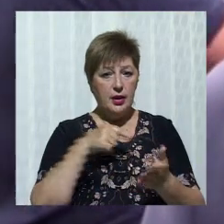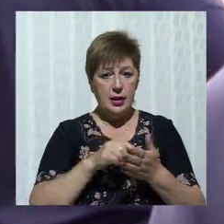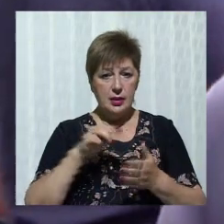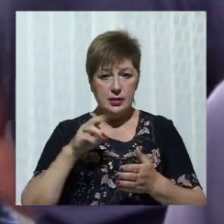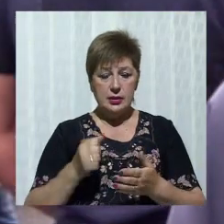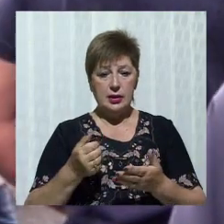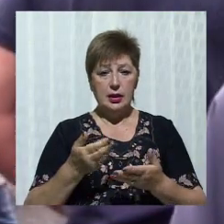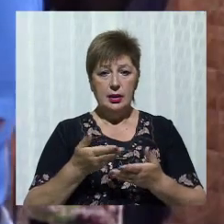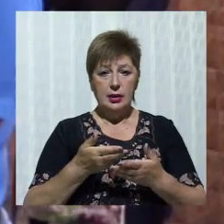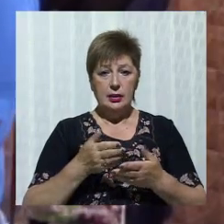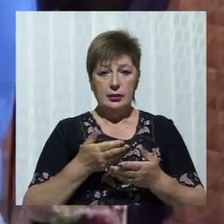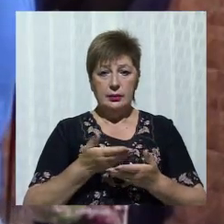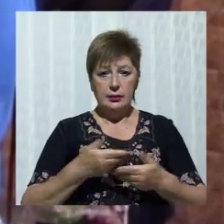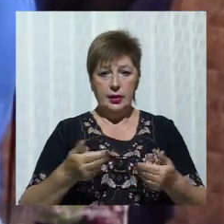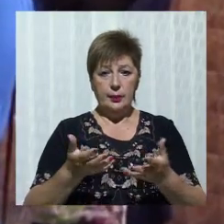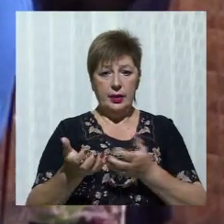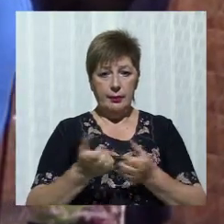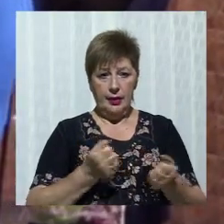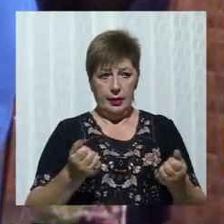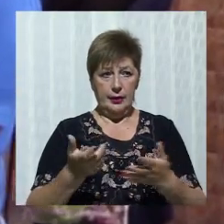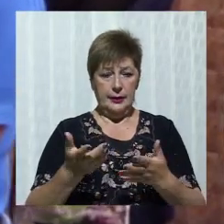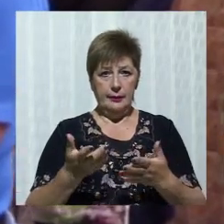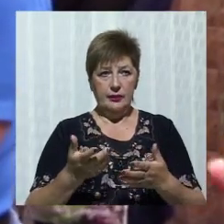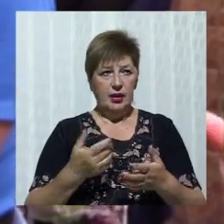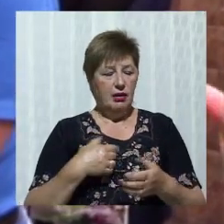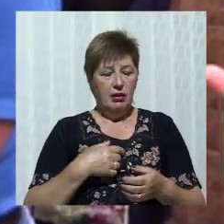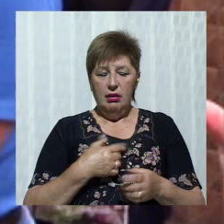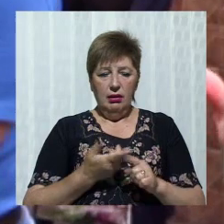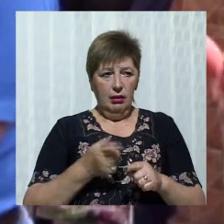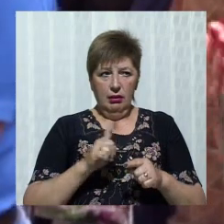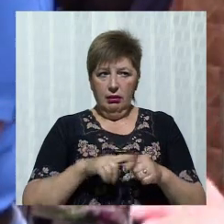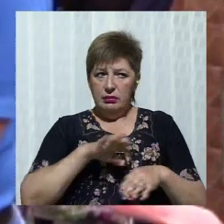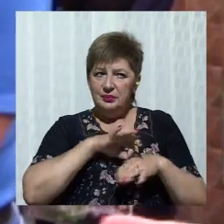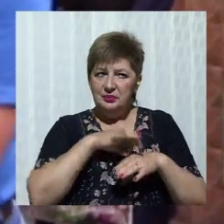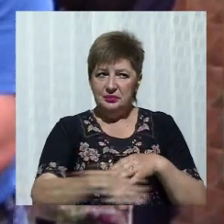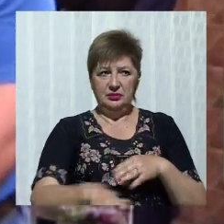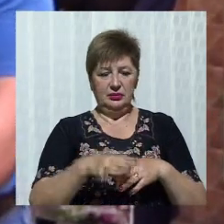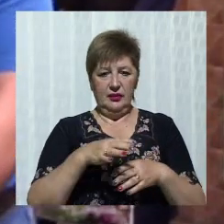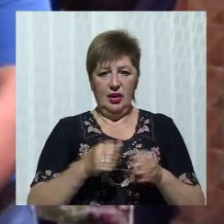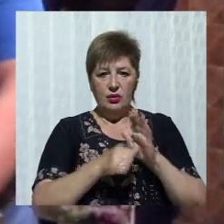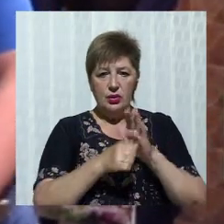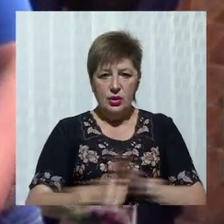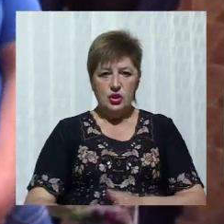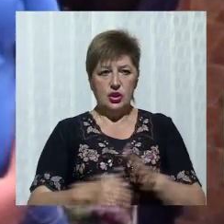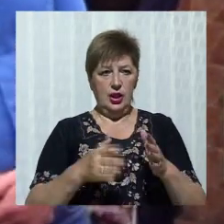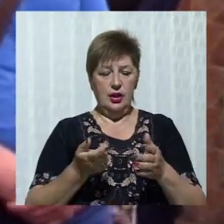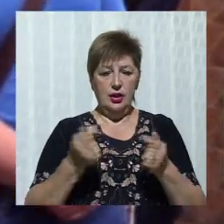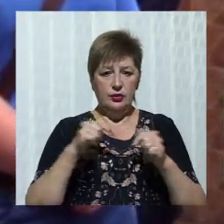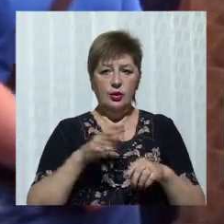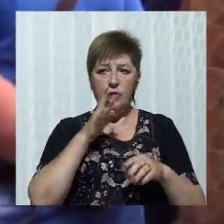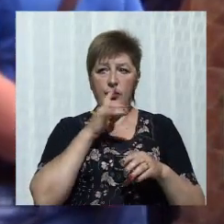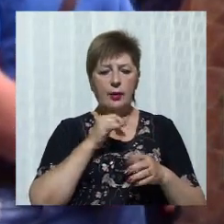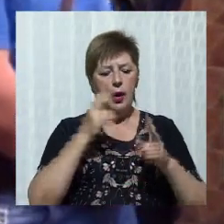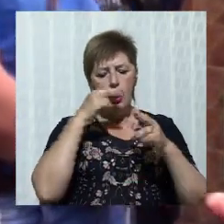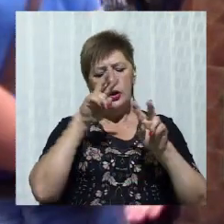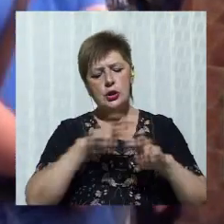міста не приймати такі рішення». «Цинізм перенесення цього питання, розгляду його після святкування Дня міста, тоді як батьки, громада,